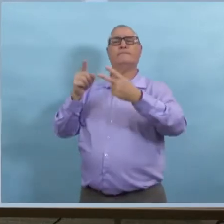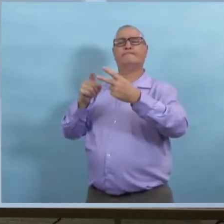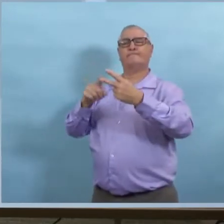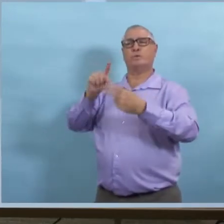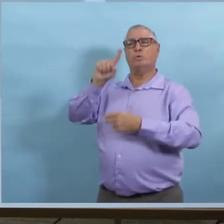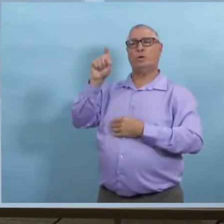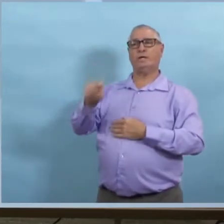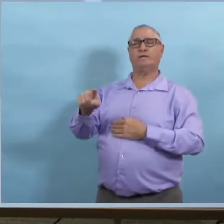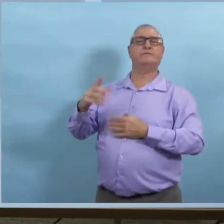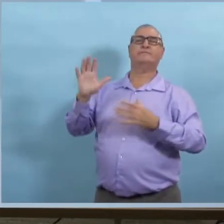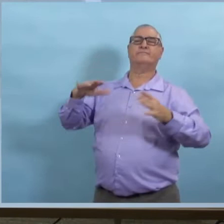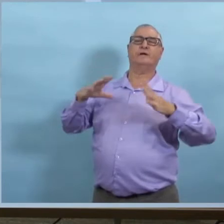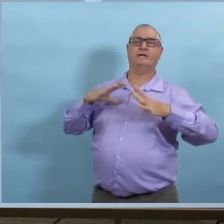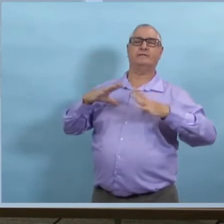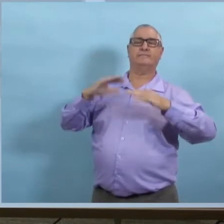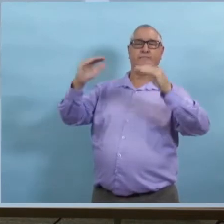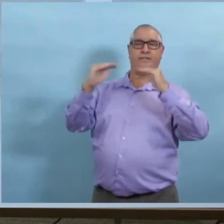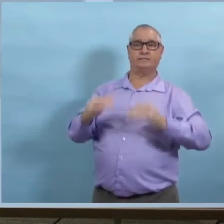Je n'ai pas d'autres questions.